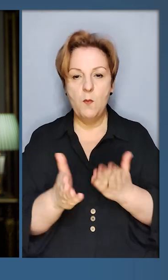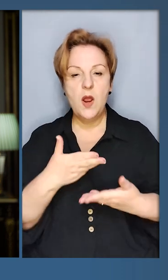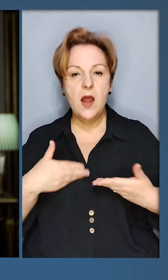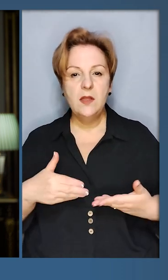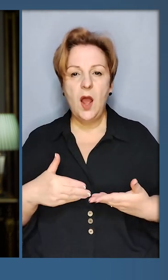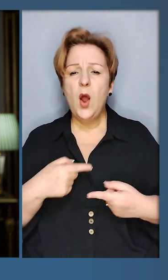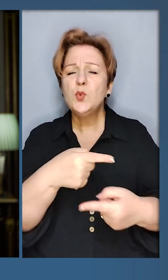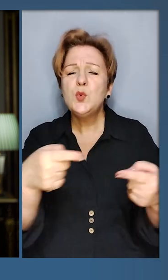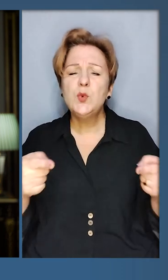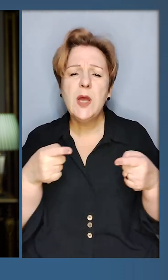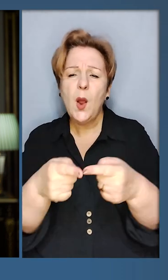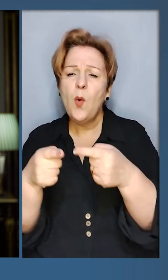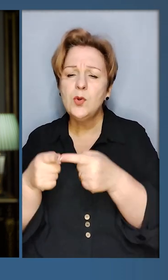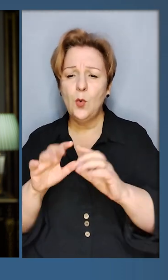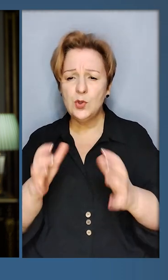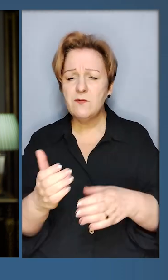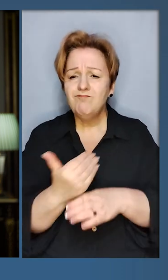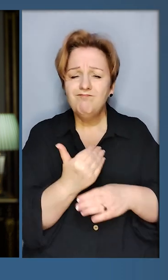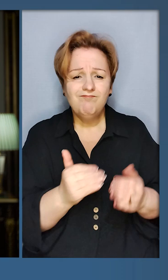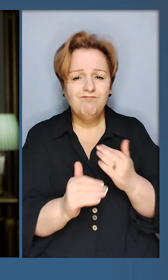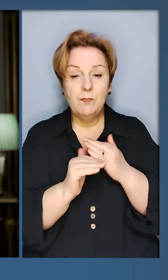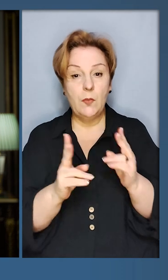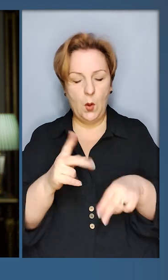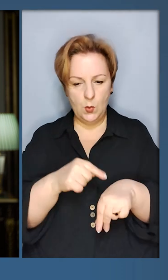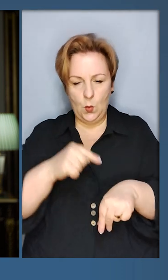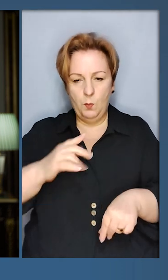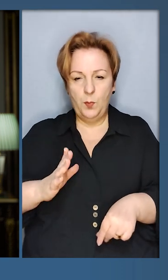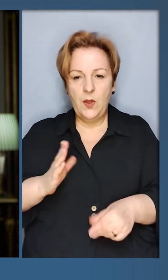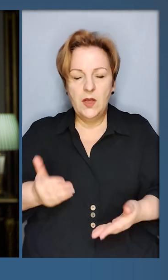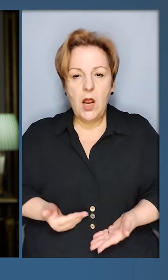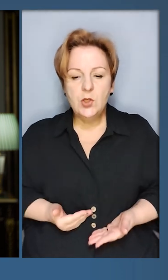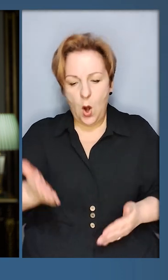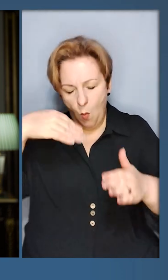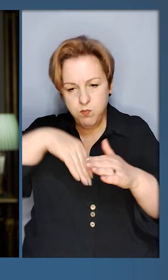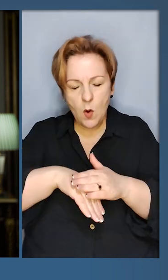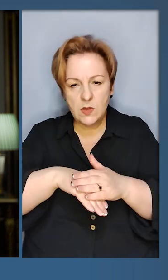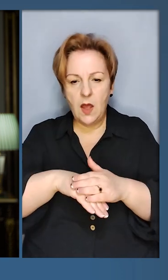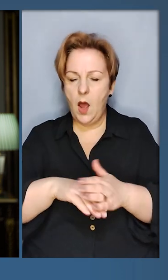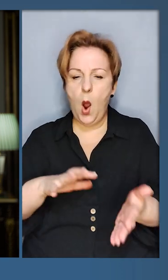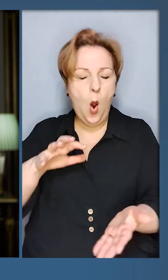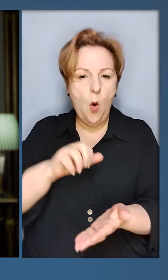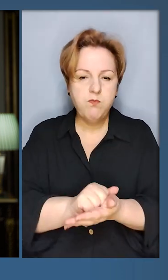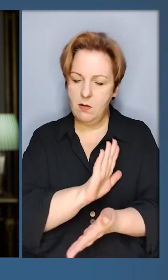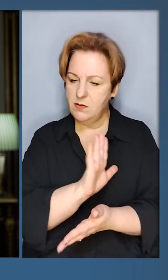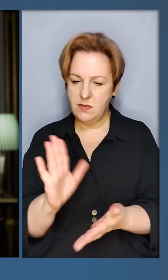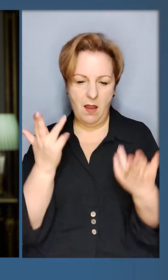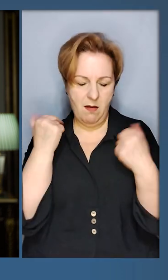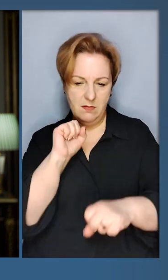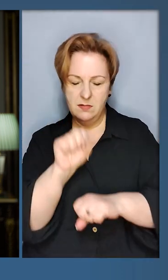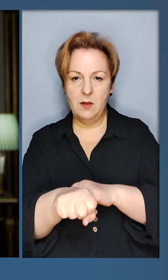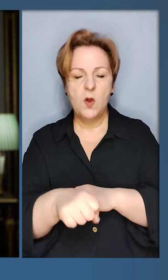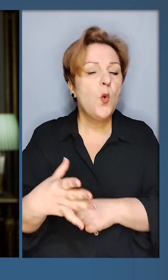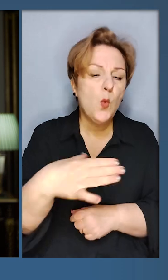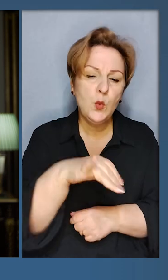хто допомагає нам з усіх куточків світу, хто пережив підвали та окупацію і не зламався, усі,